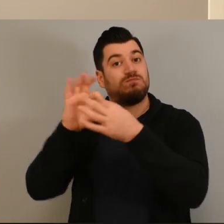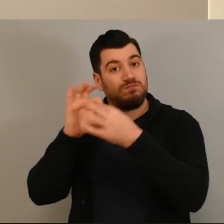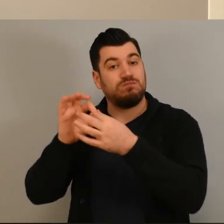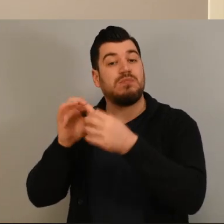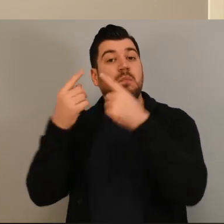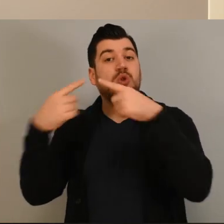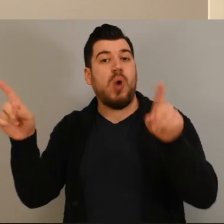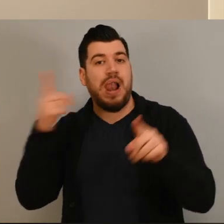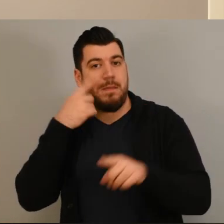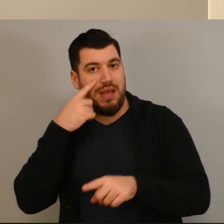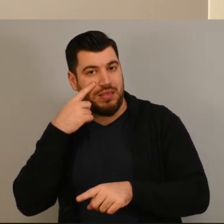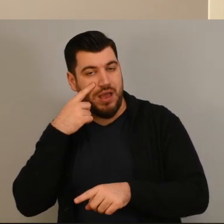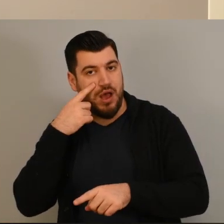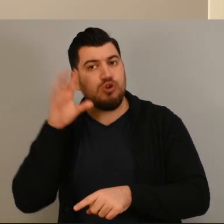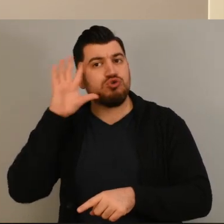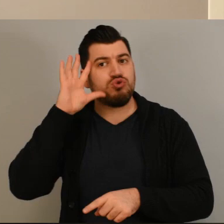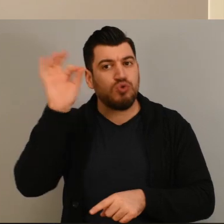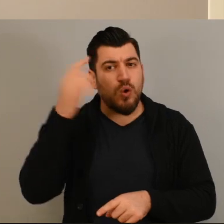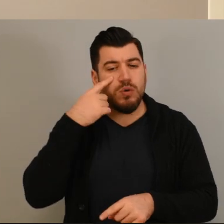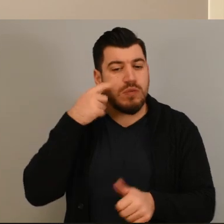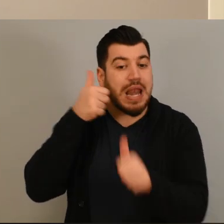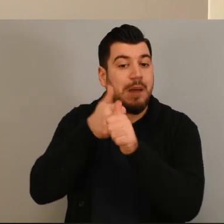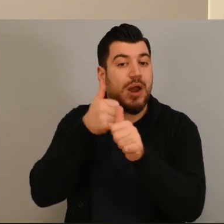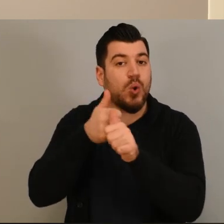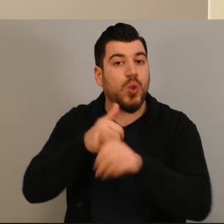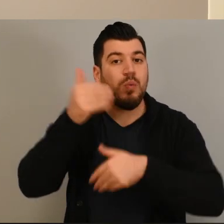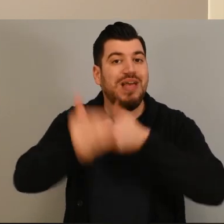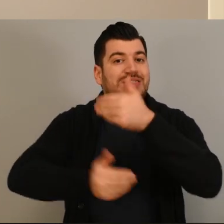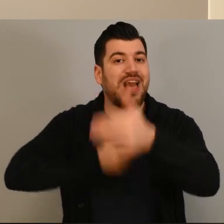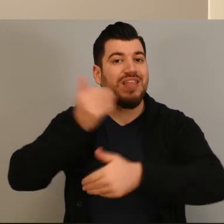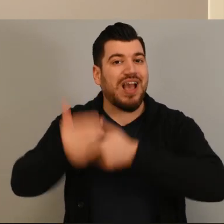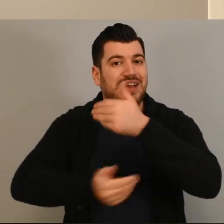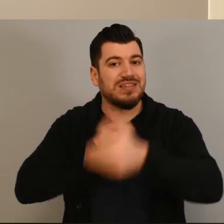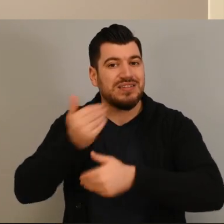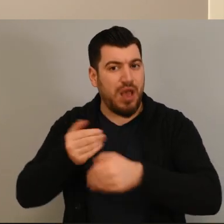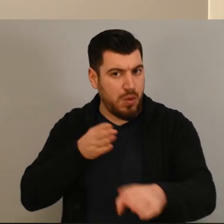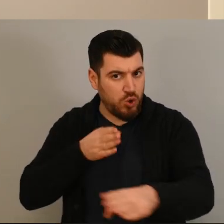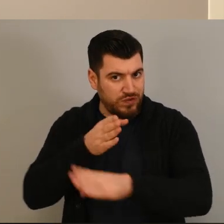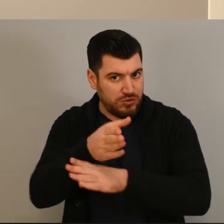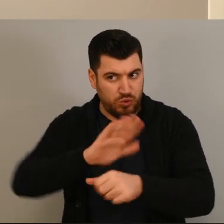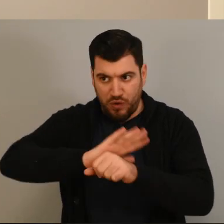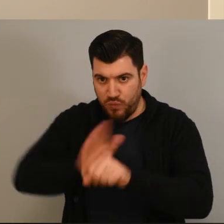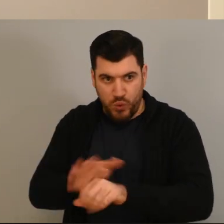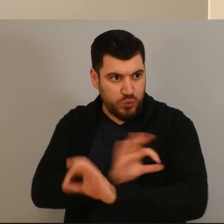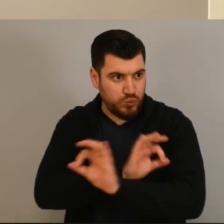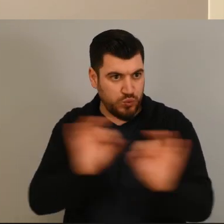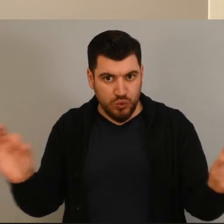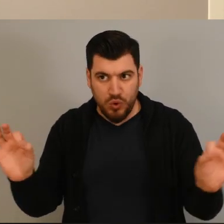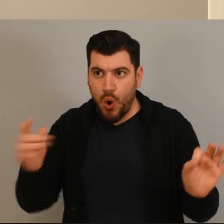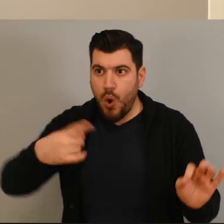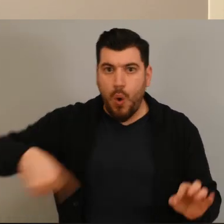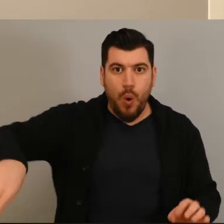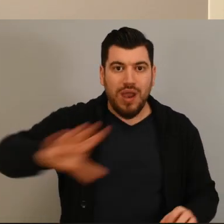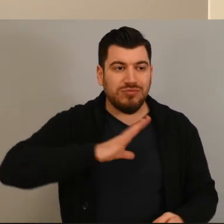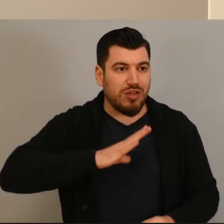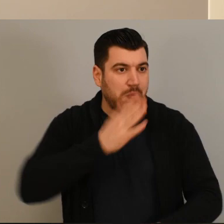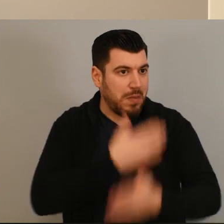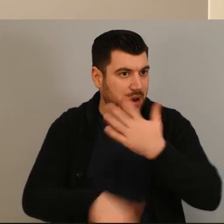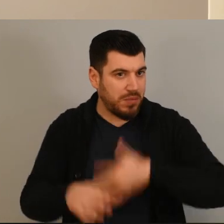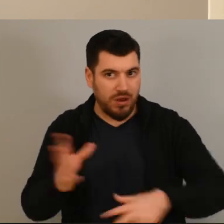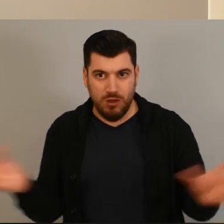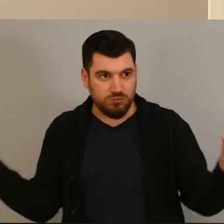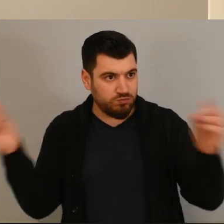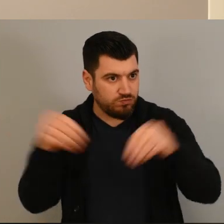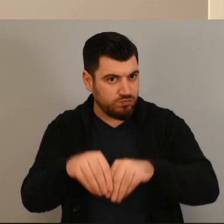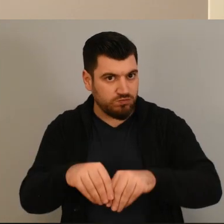το με άλλα μάτια ώστε να παρακολουθούμε την διαδικασία αυτή ως προς την προσβασιμότητά της και να